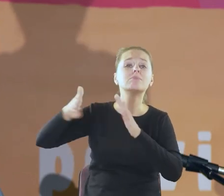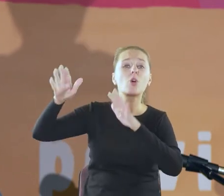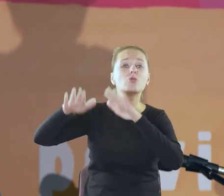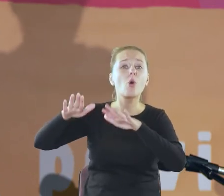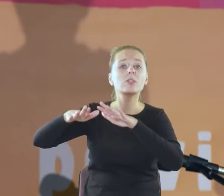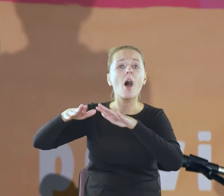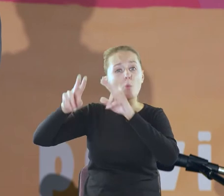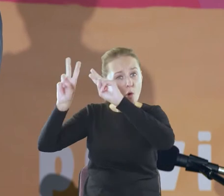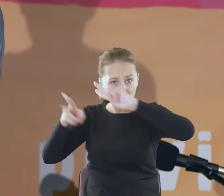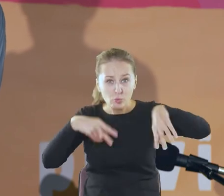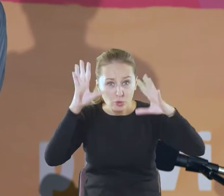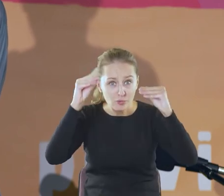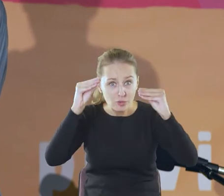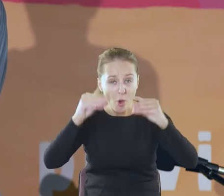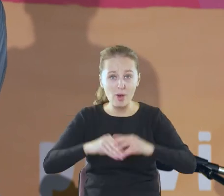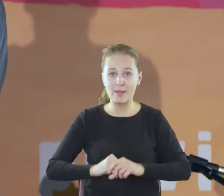powróci dziś wieczorem.